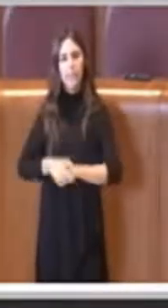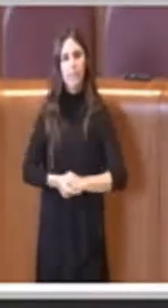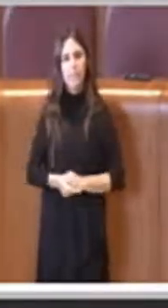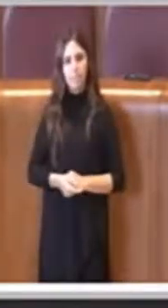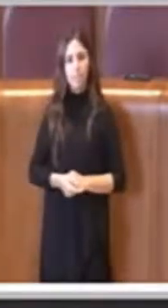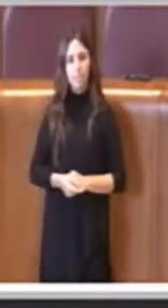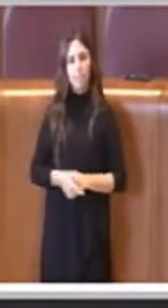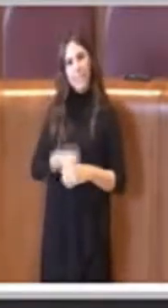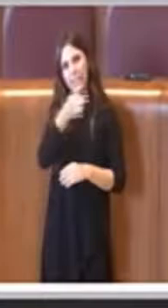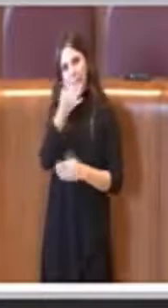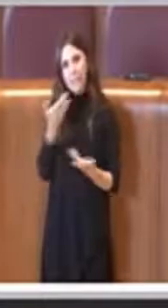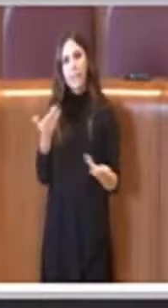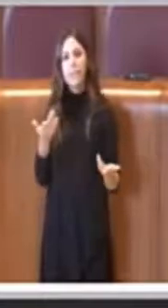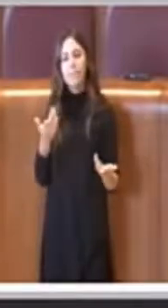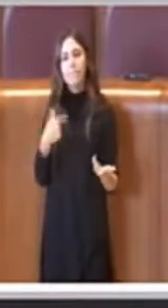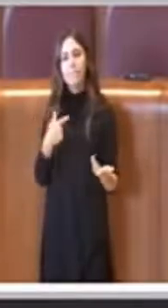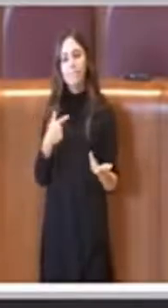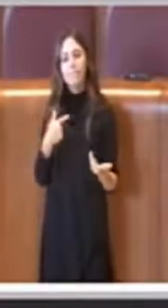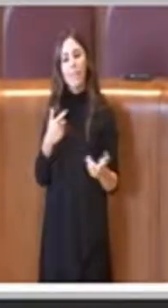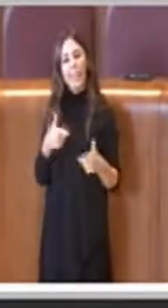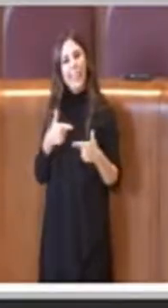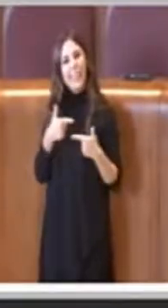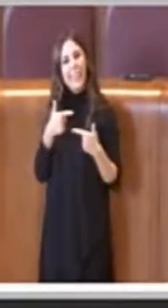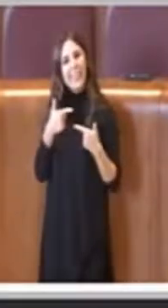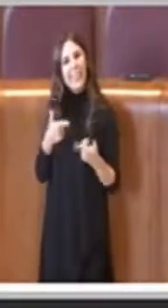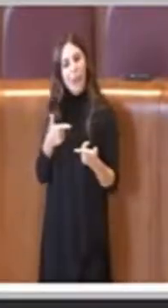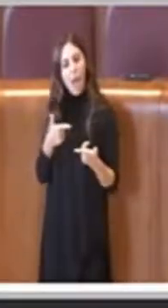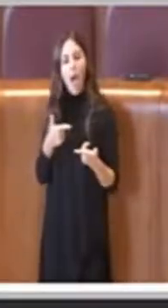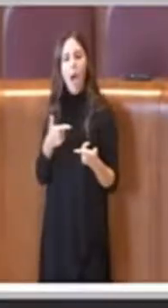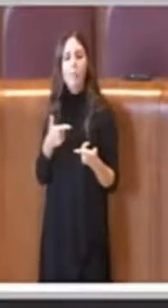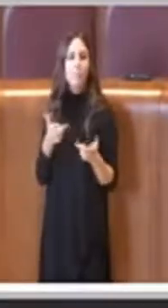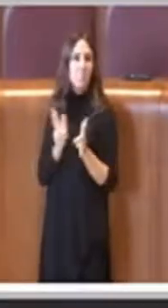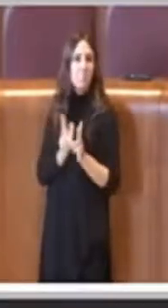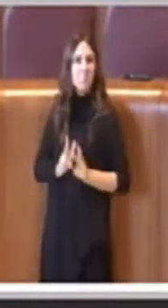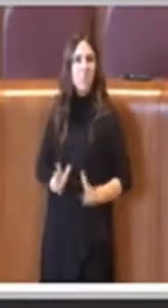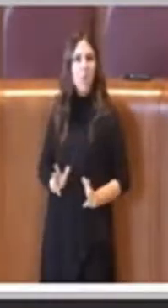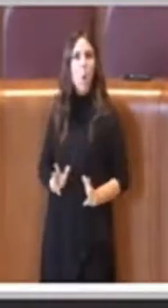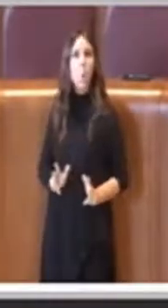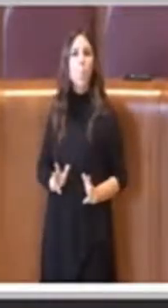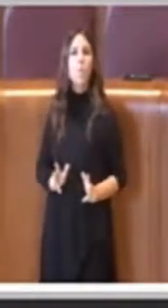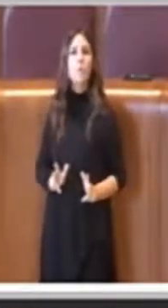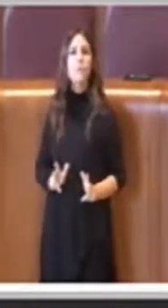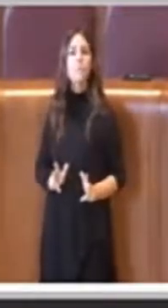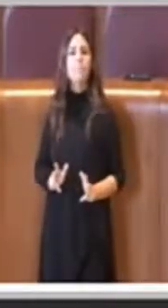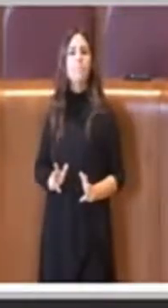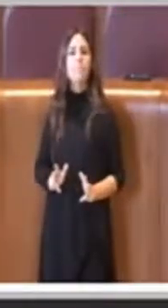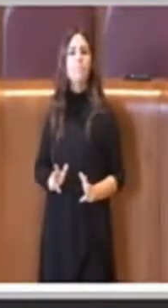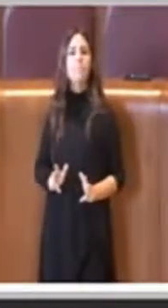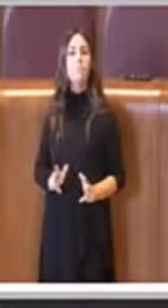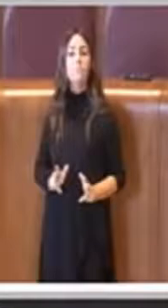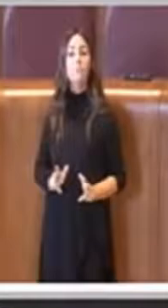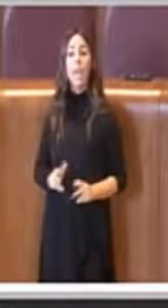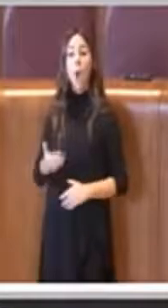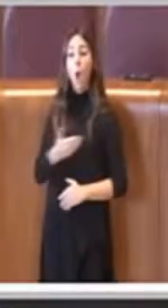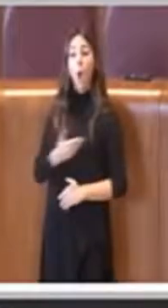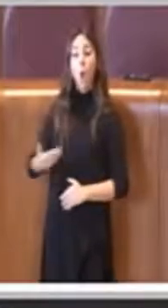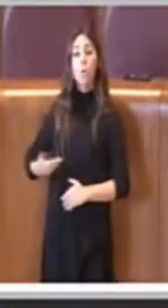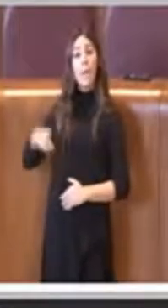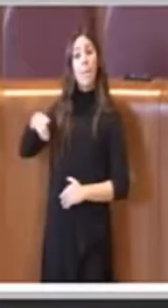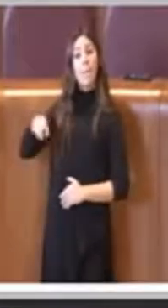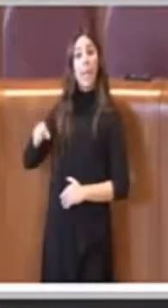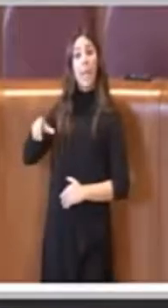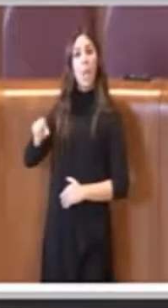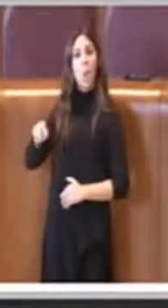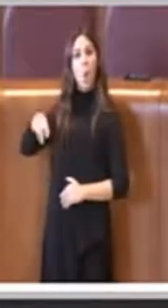smentire quello, comunque per rafforzare o per tranquillizzare il consigliere Pelonzi la